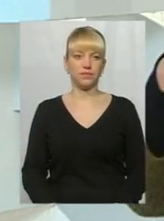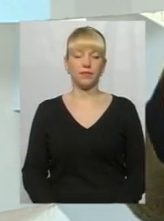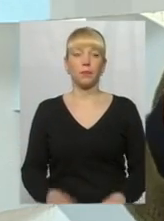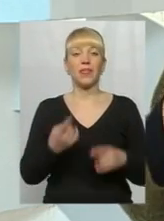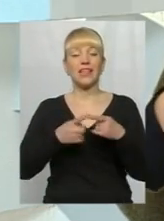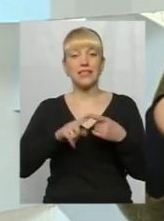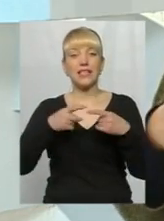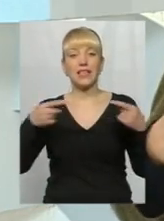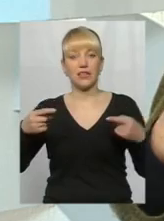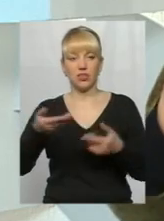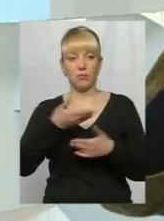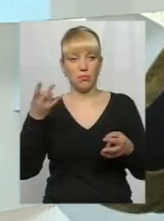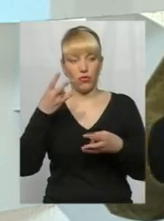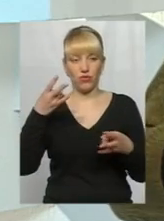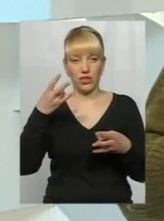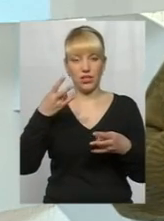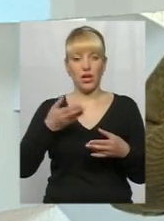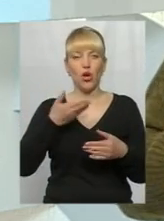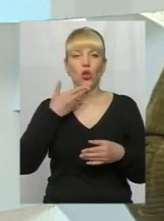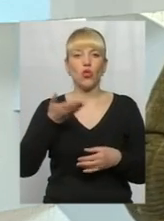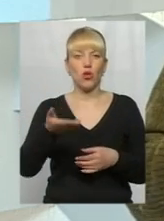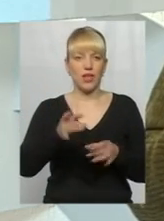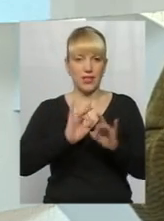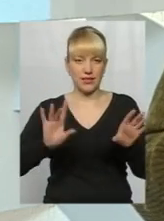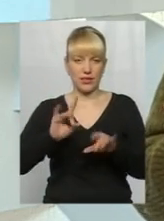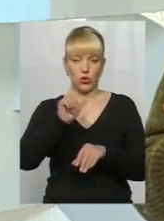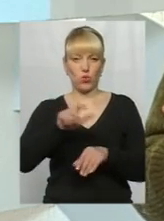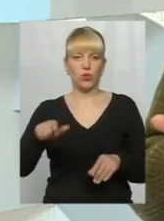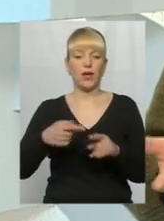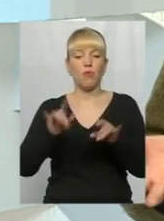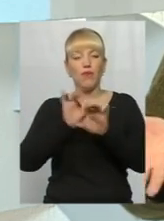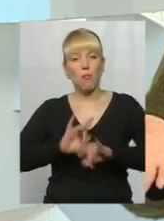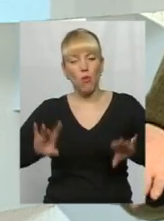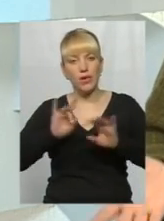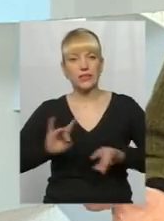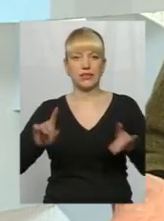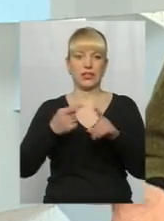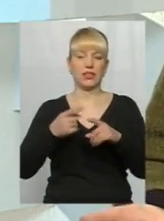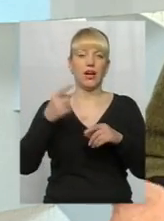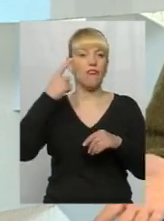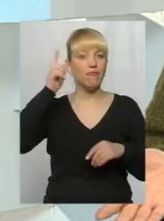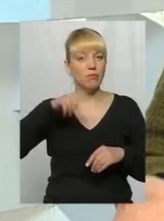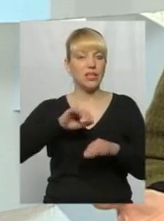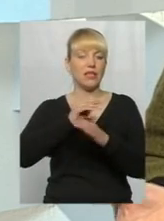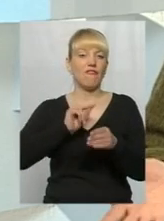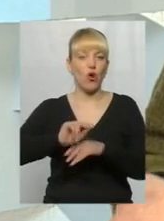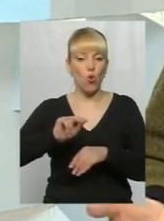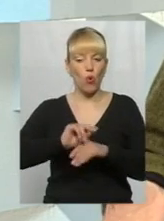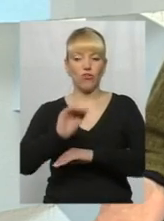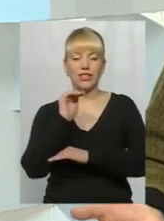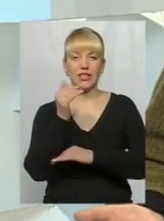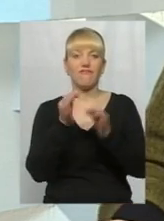Тобто ці речі ми повинні вміти донести до людей, ми повинні вміти пояснити. Ми повинні вміти виховувати дитину